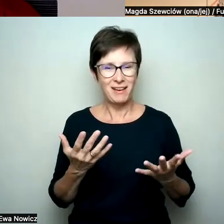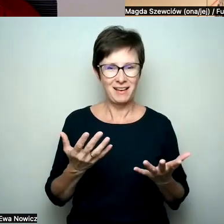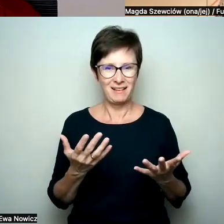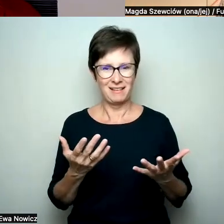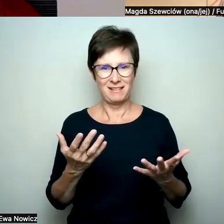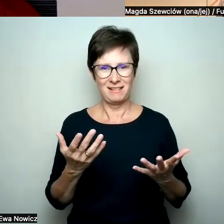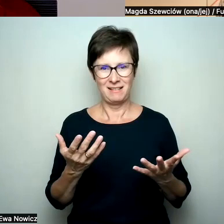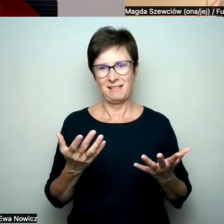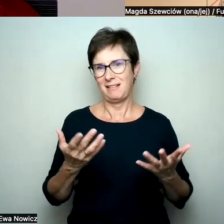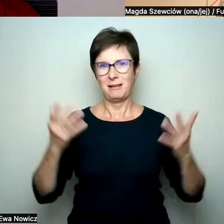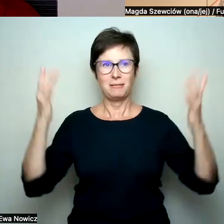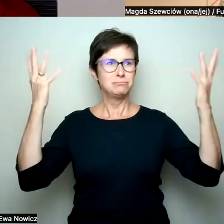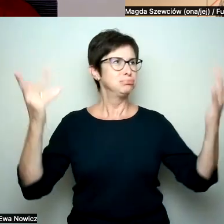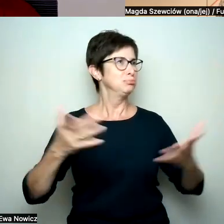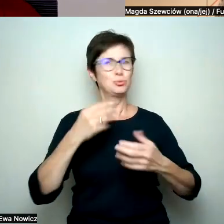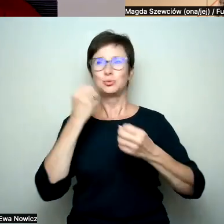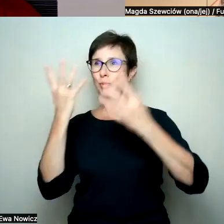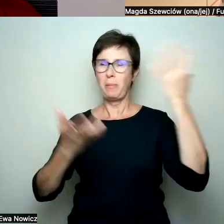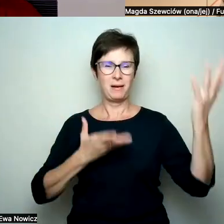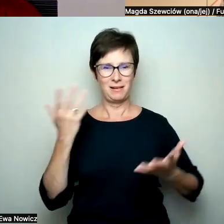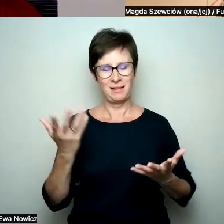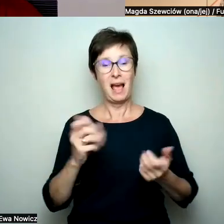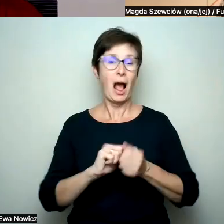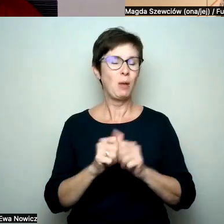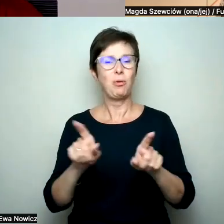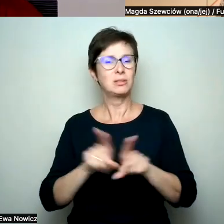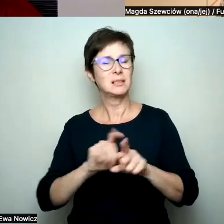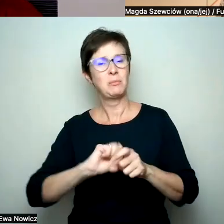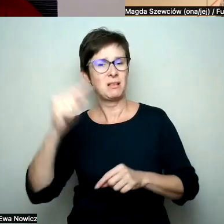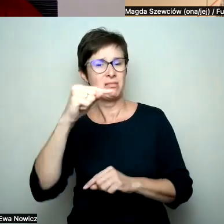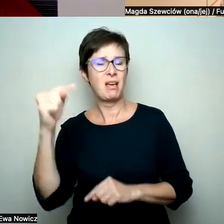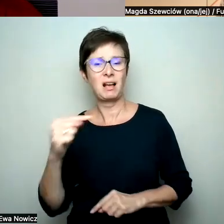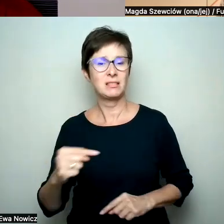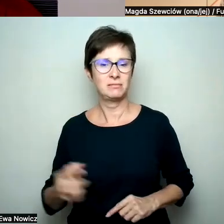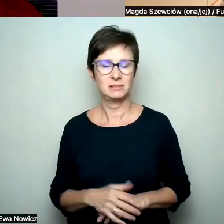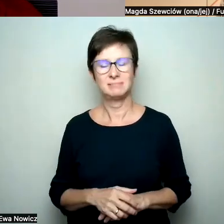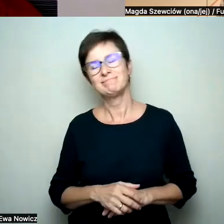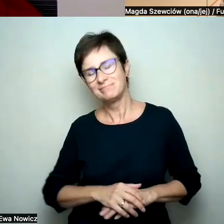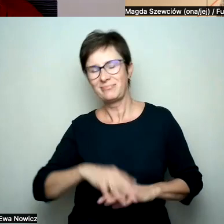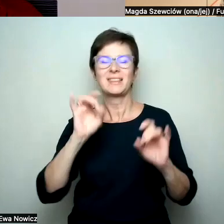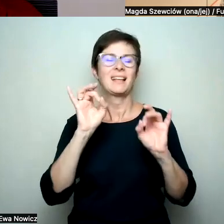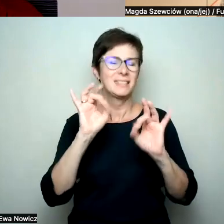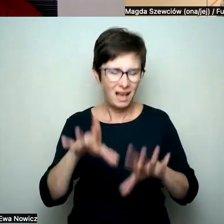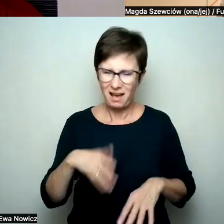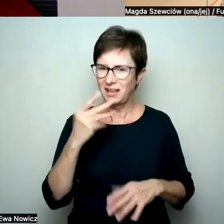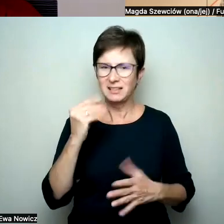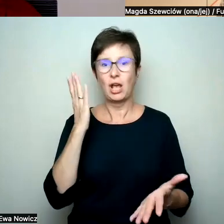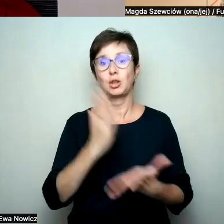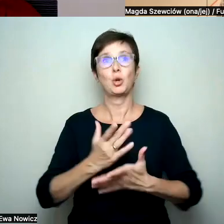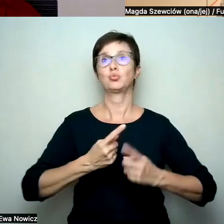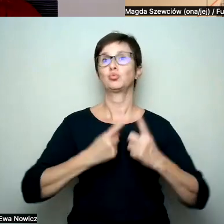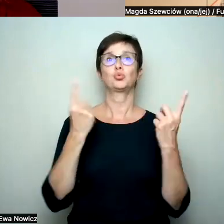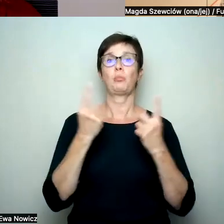prostu brokat się sypie, czy jednak są jakieś inne kawałki? Nie, oczywiście, że brokat się nie tylko sypie.